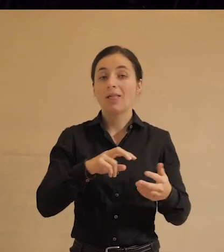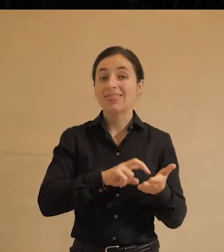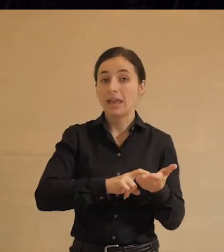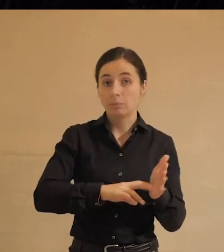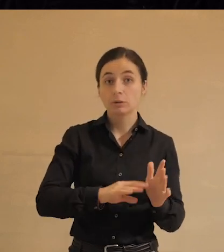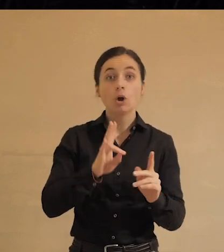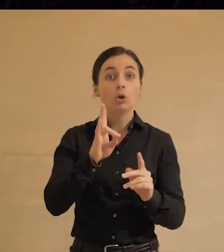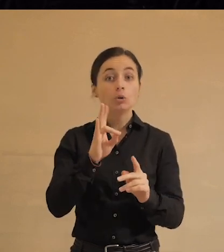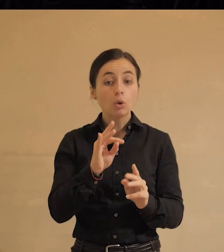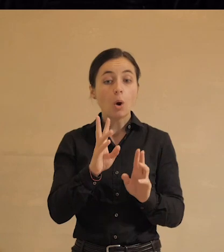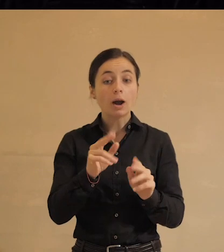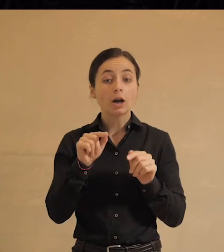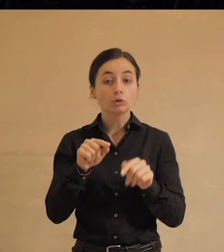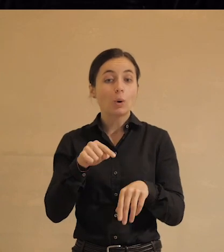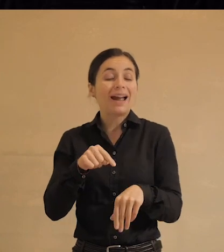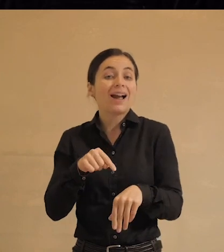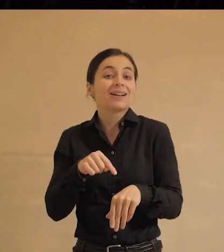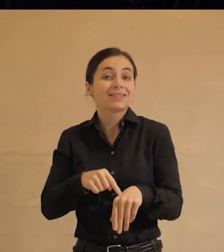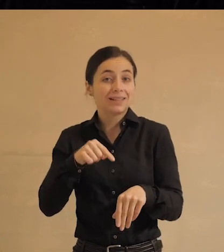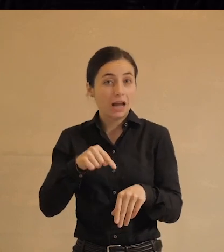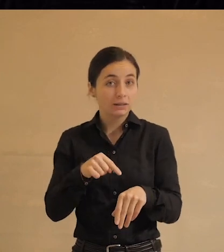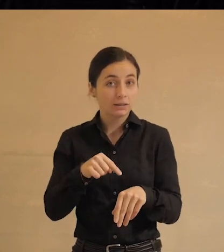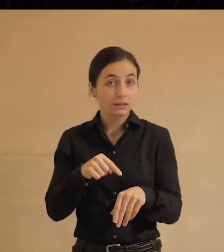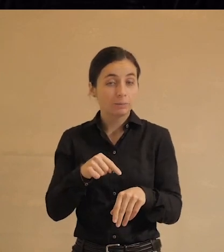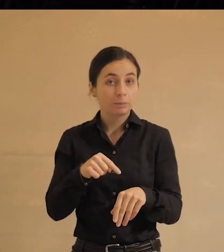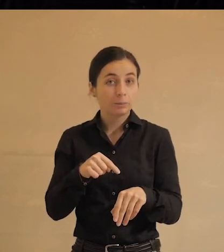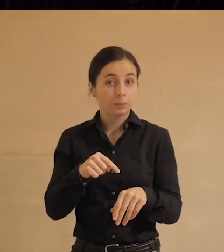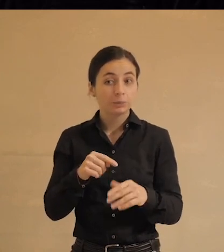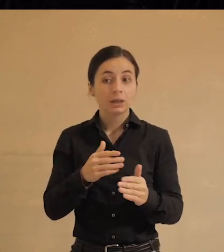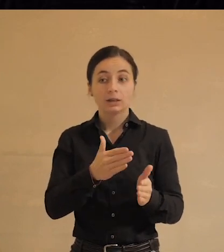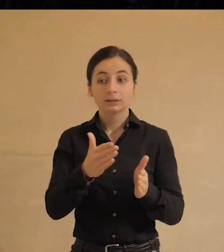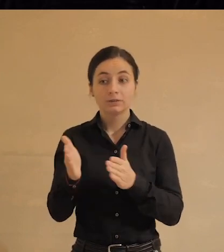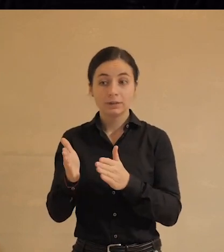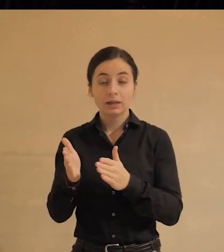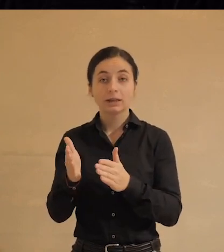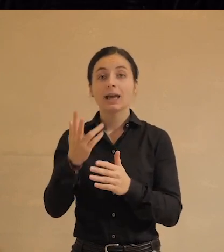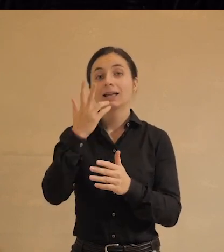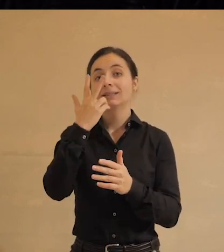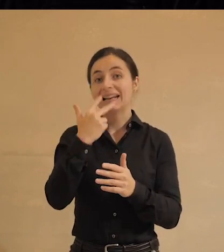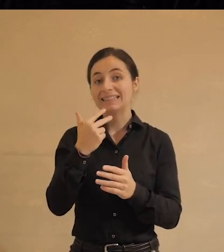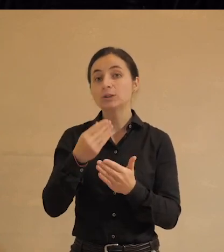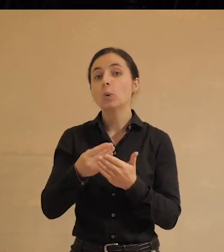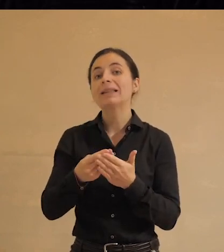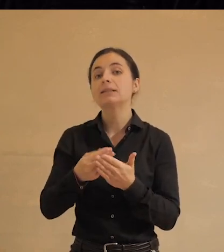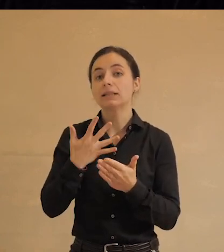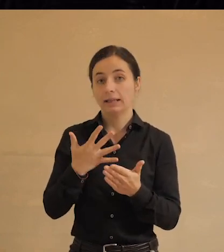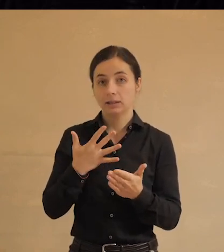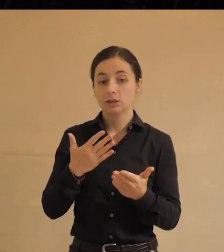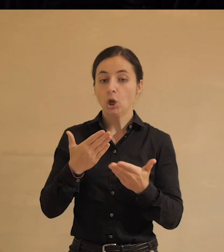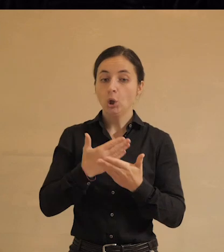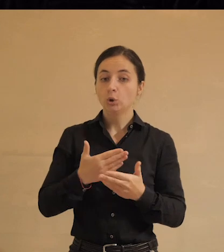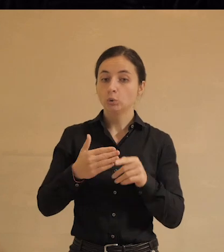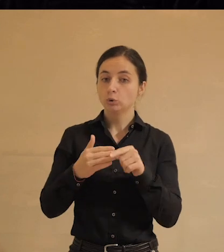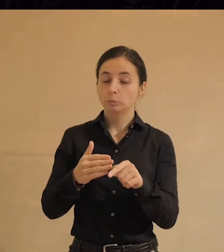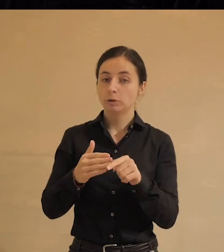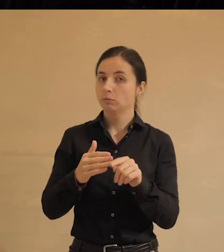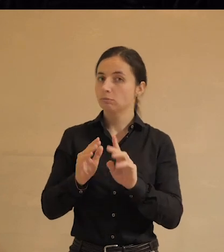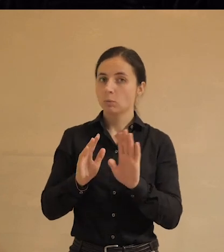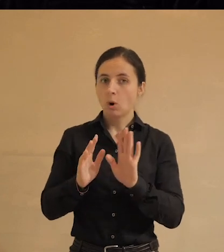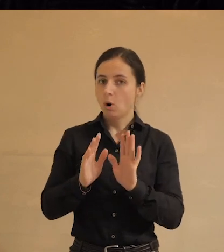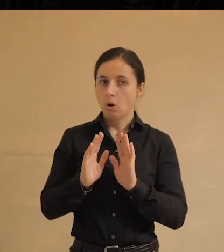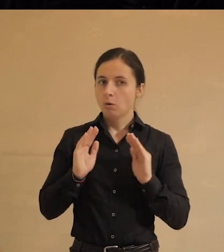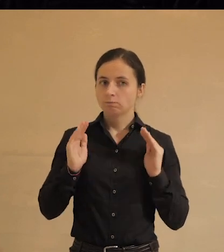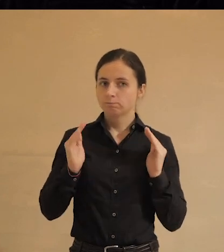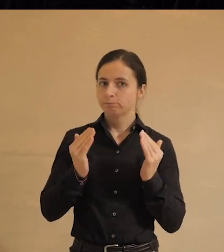Но как только дело касается сферы так называемых традиционных ценностей, тут мы, наоборот, жуткие